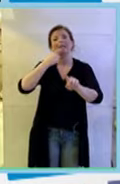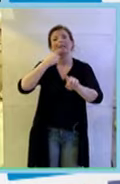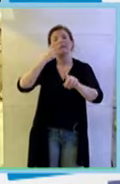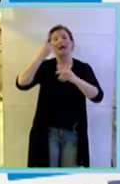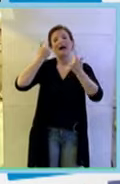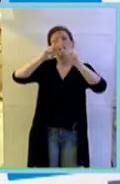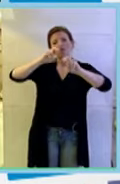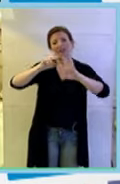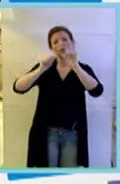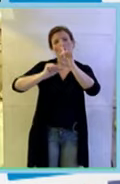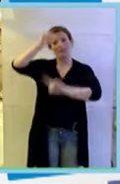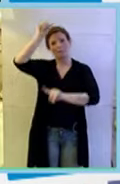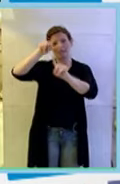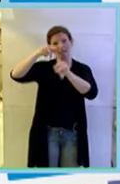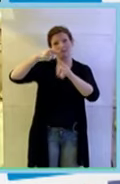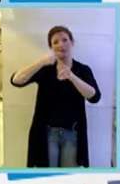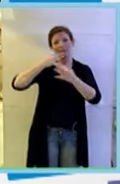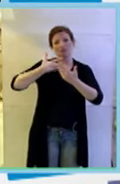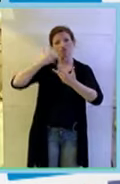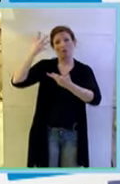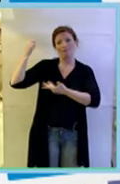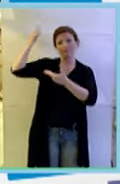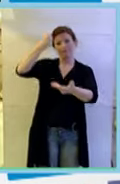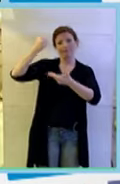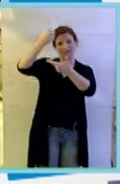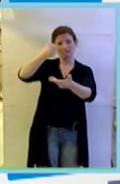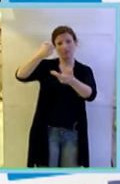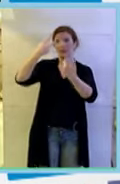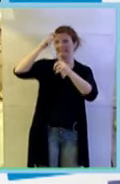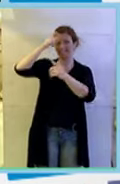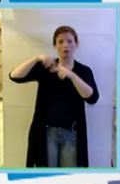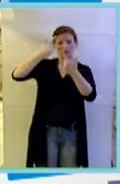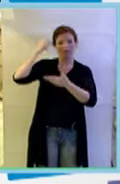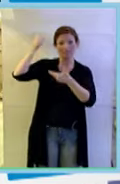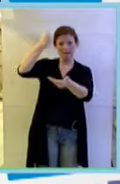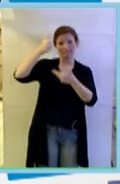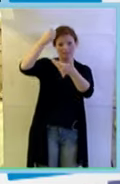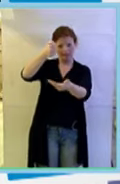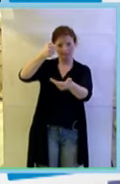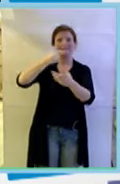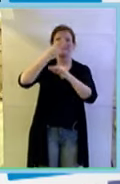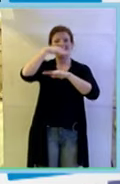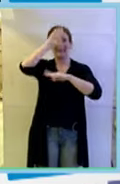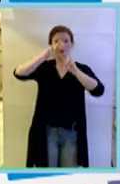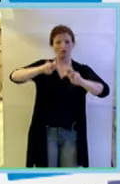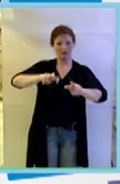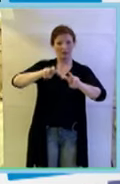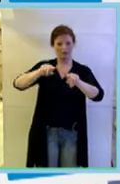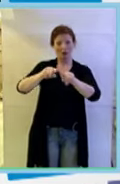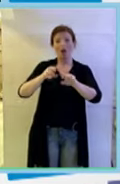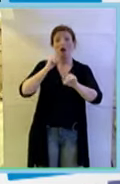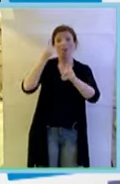investigator che ottengono finanziamenti dallo Stato per per svolgere delle ricerche di